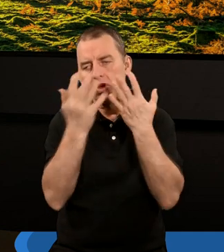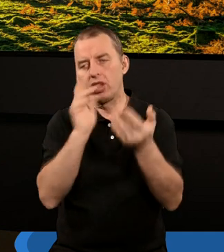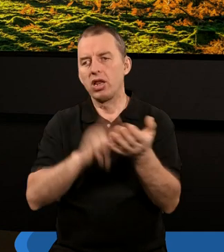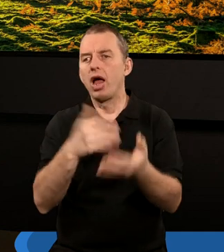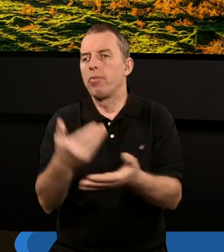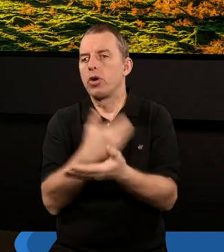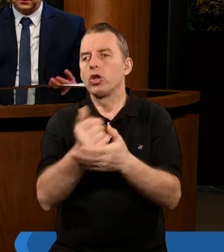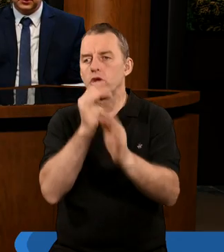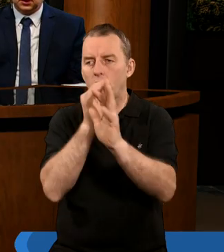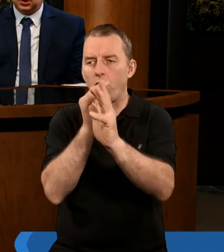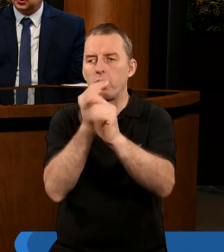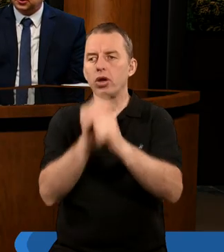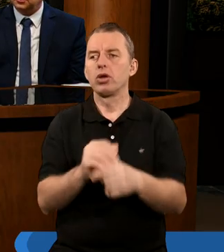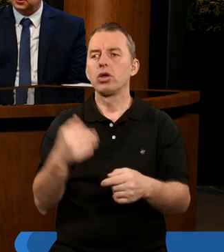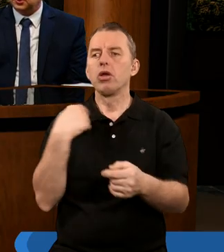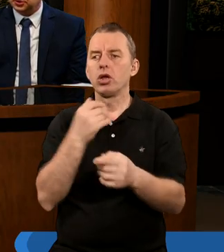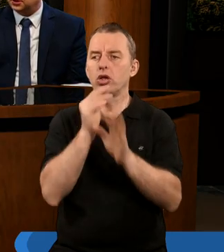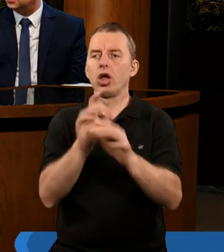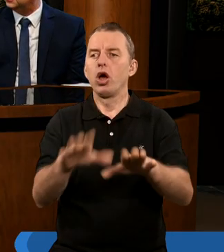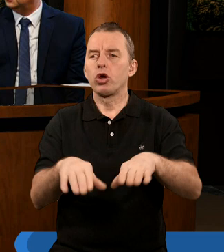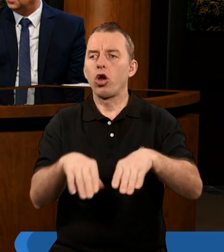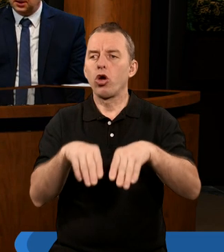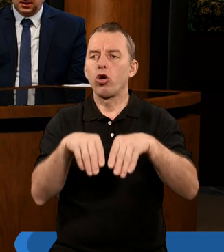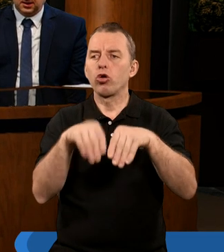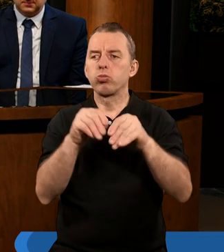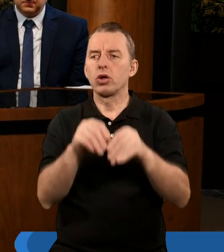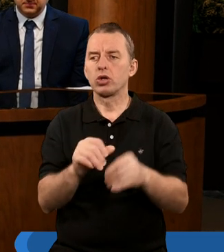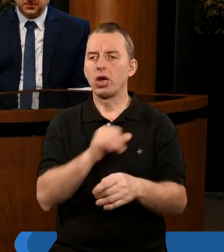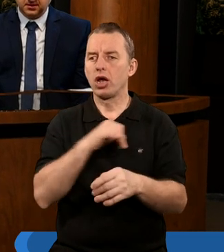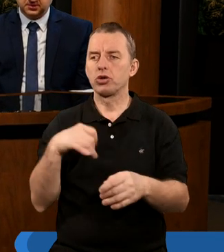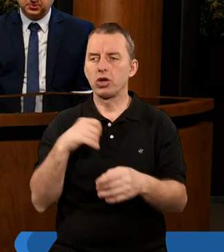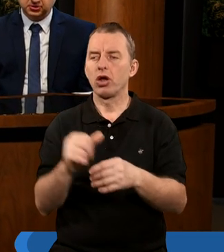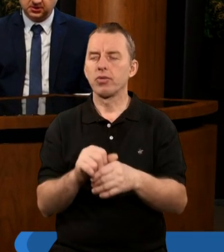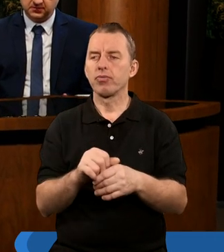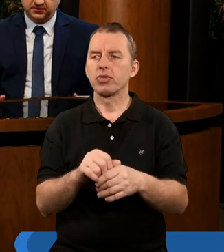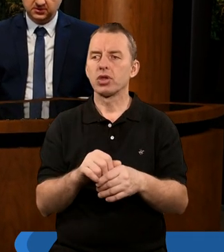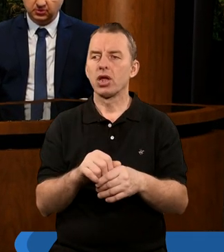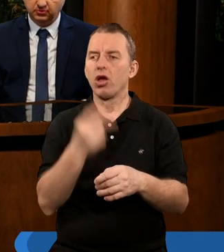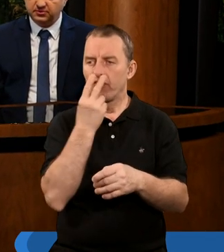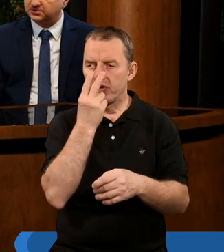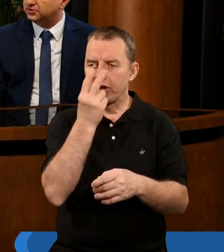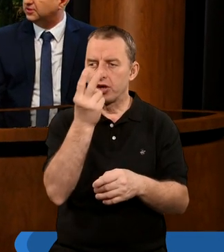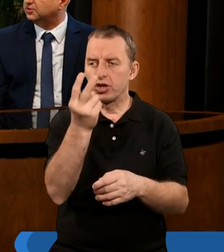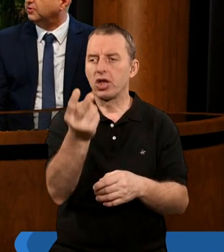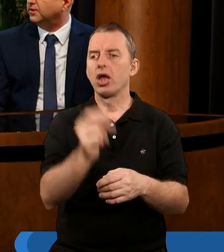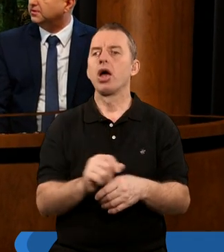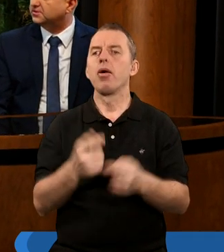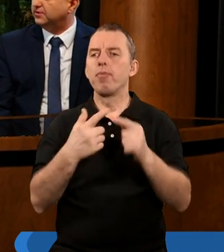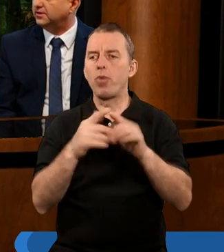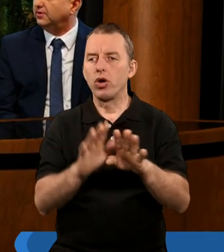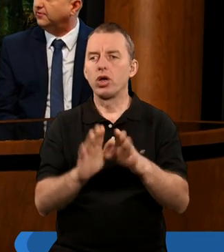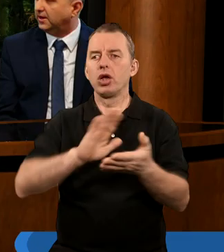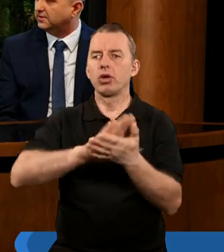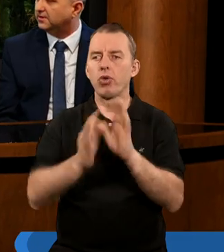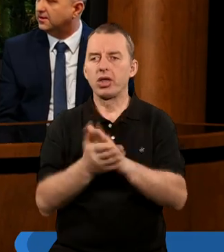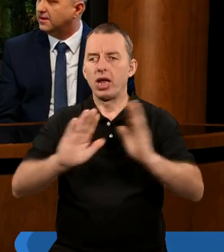na początku tych trąb? Tak, wizja siedmiu trąb rozpoczyna się wizją, rozpoczyna się momentem